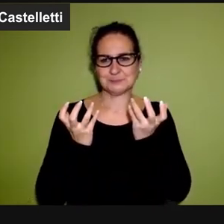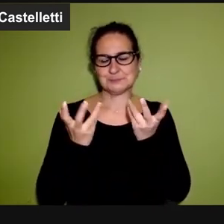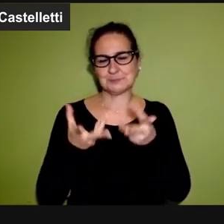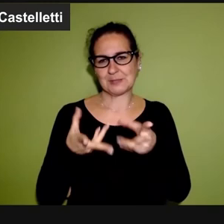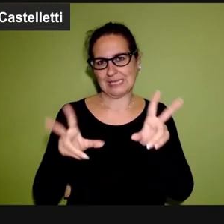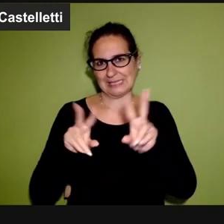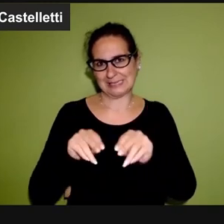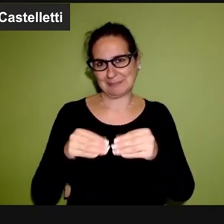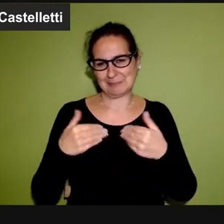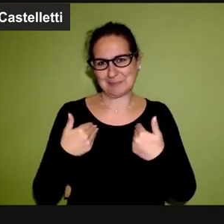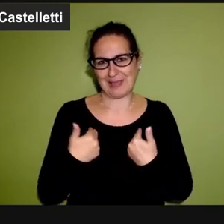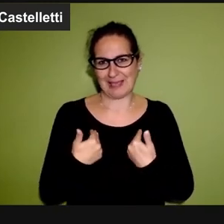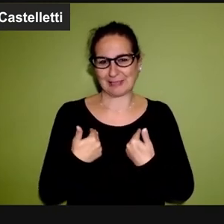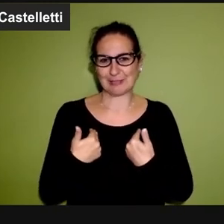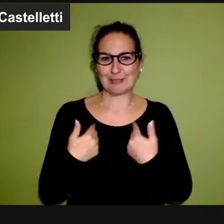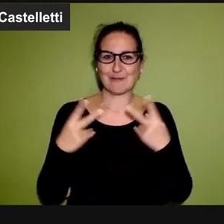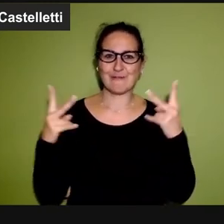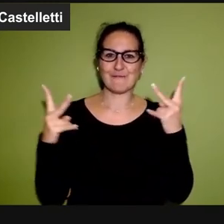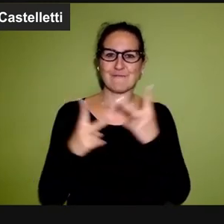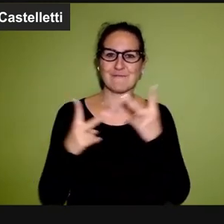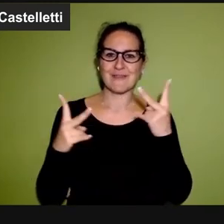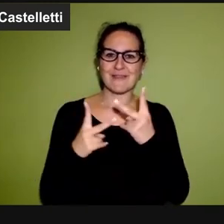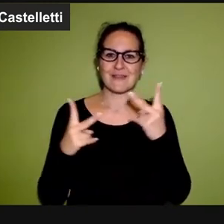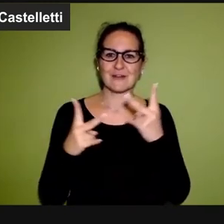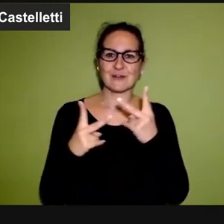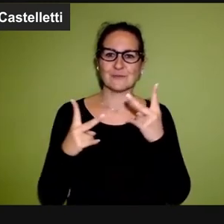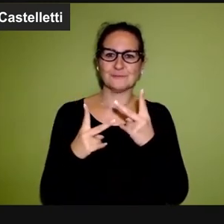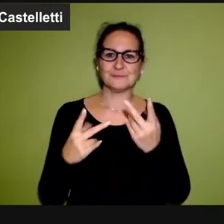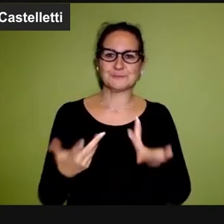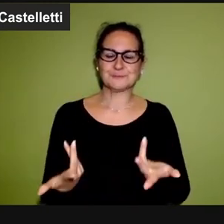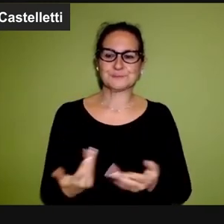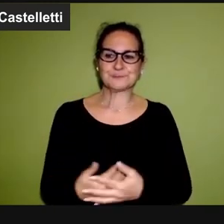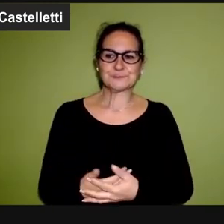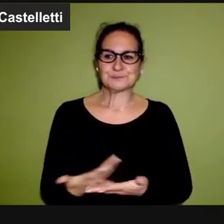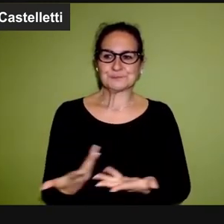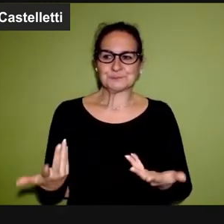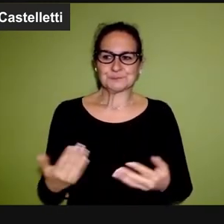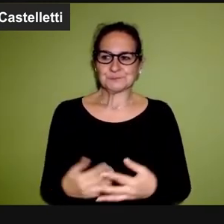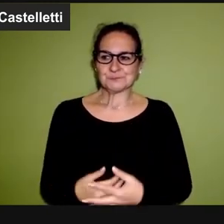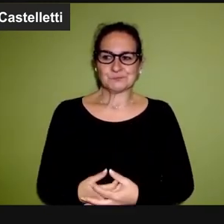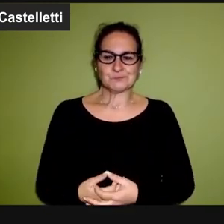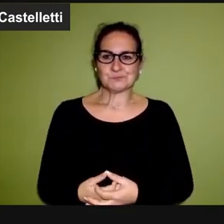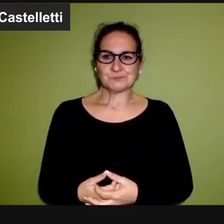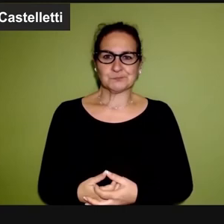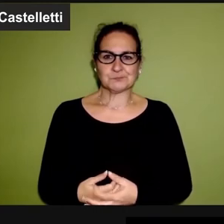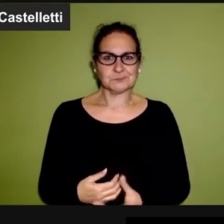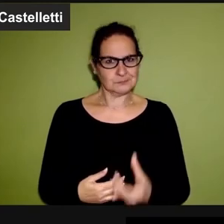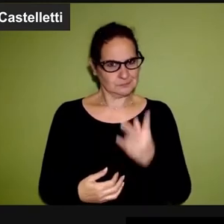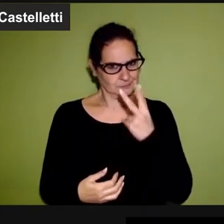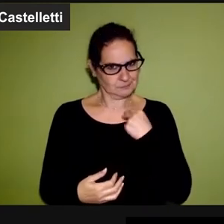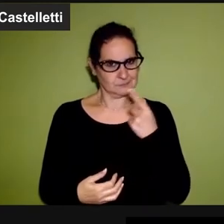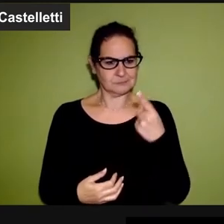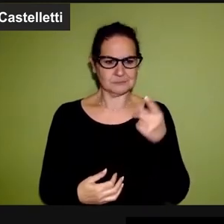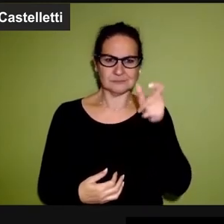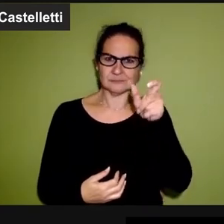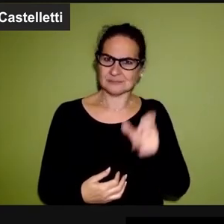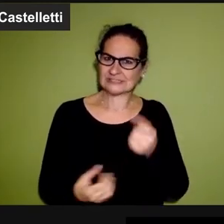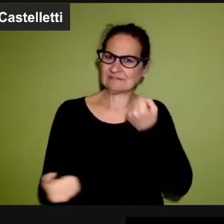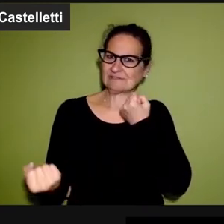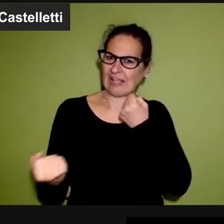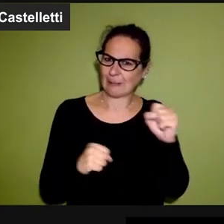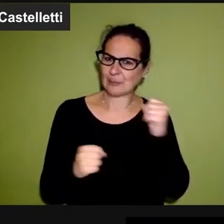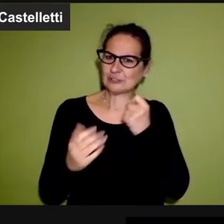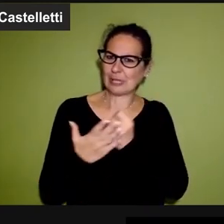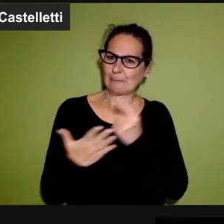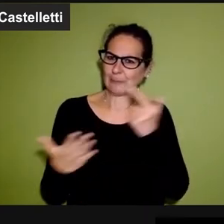le ripeto, io cose di questo genere, lei mi dice quest